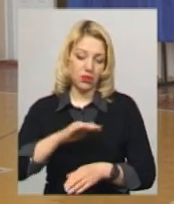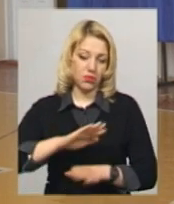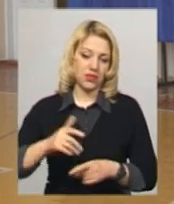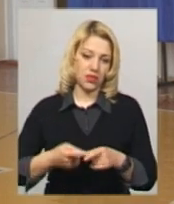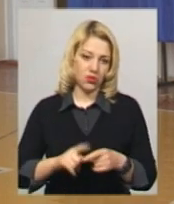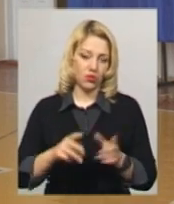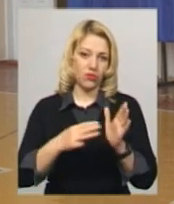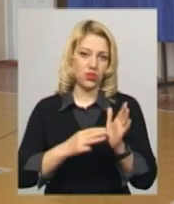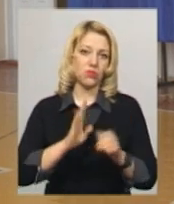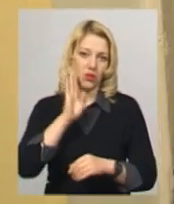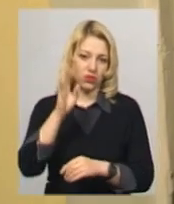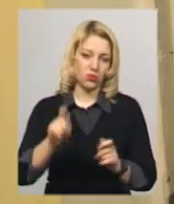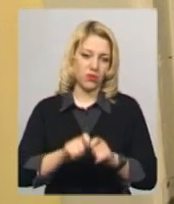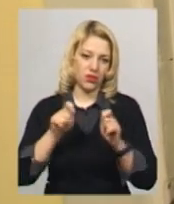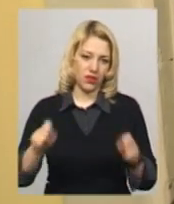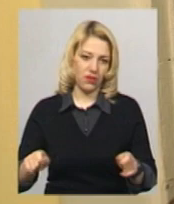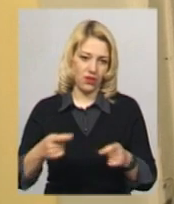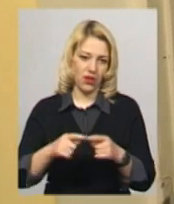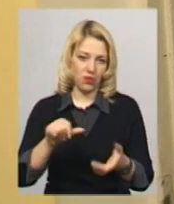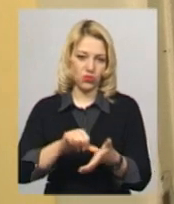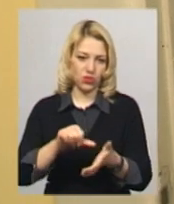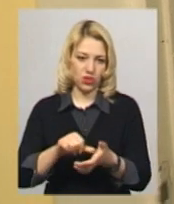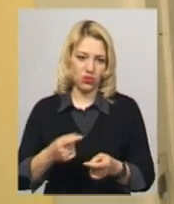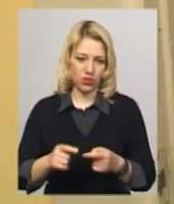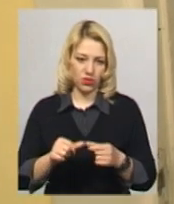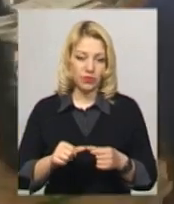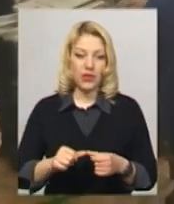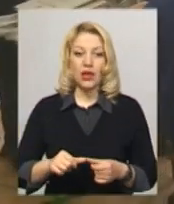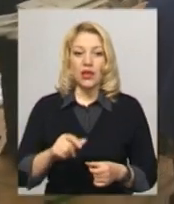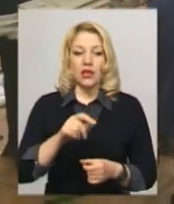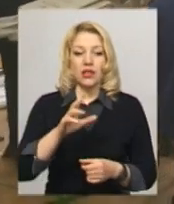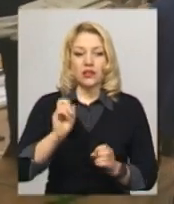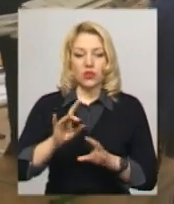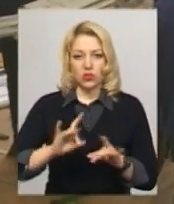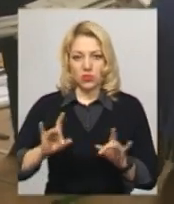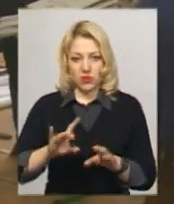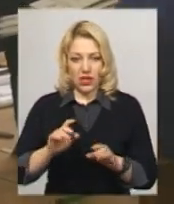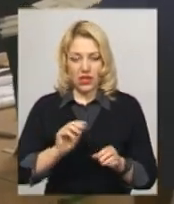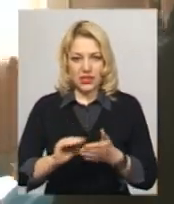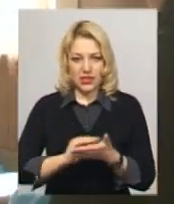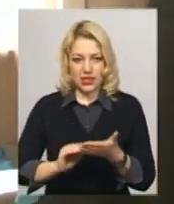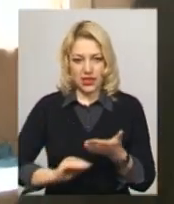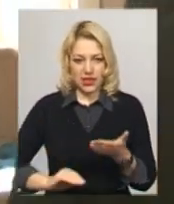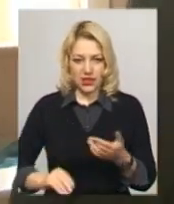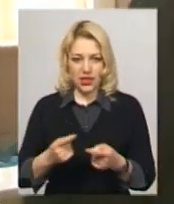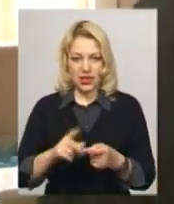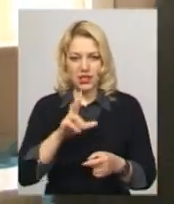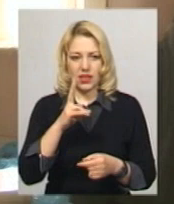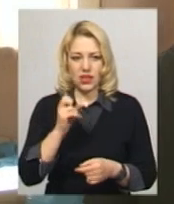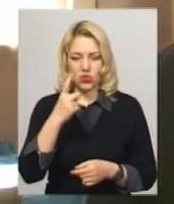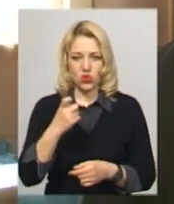вже в 8 годин ми відкриваємо дільницю. Як розповідає секретар комісії територіального виборчого округу номер 188 Косятин Раац, на